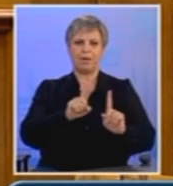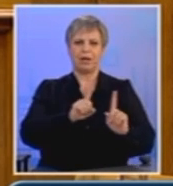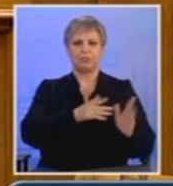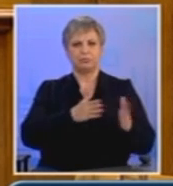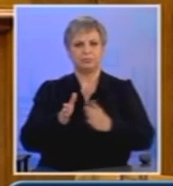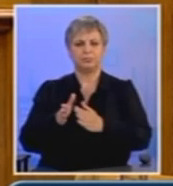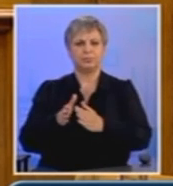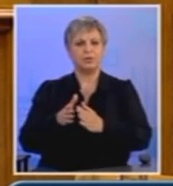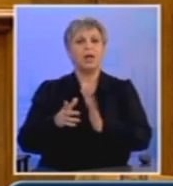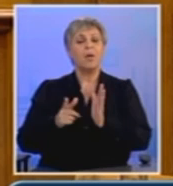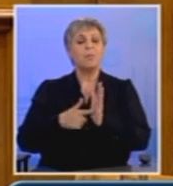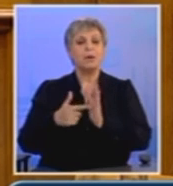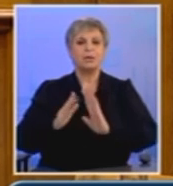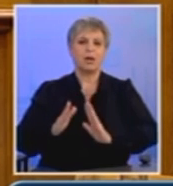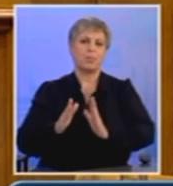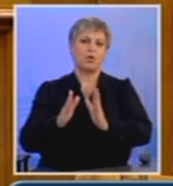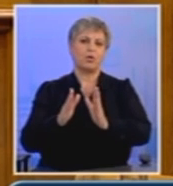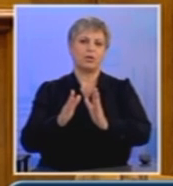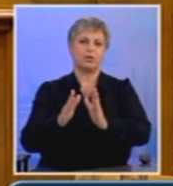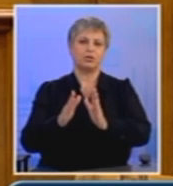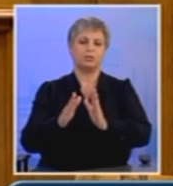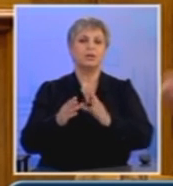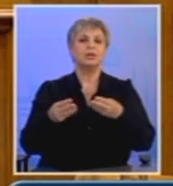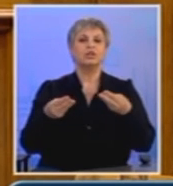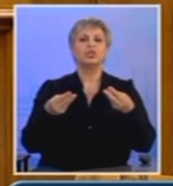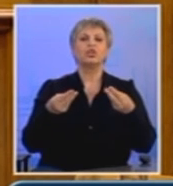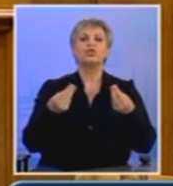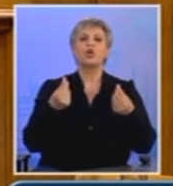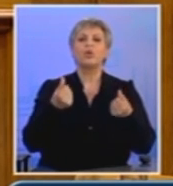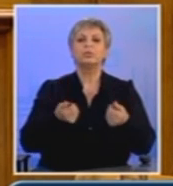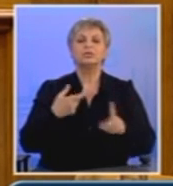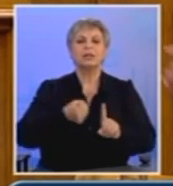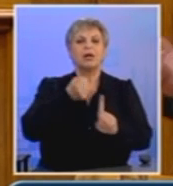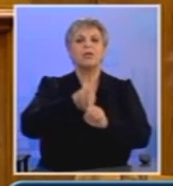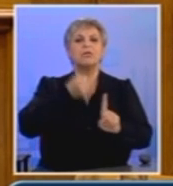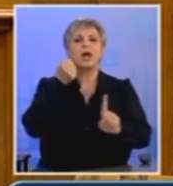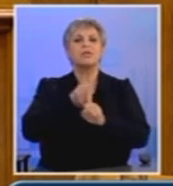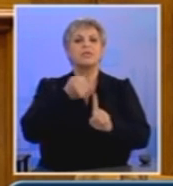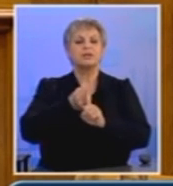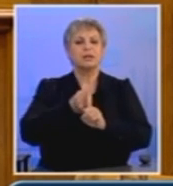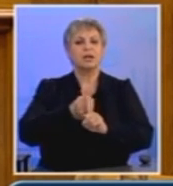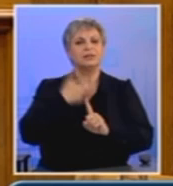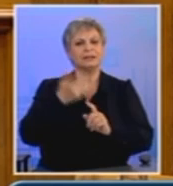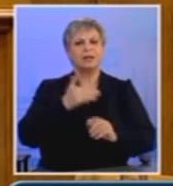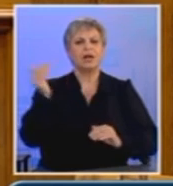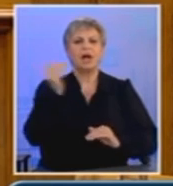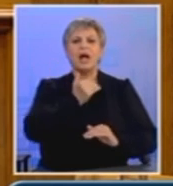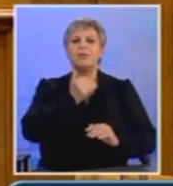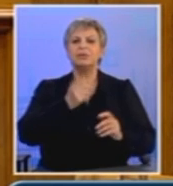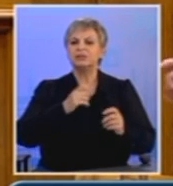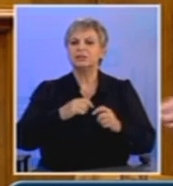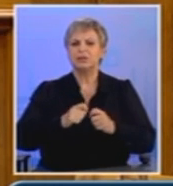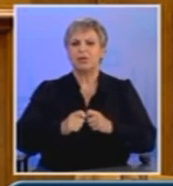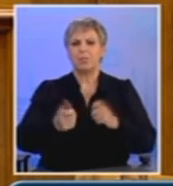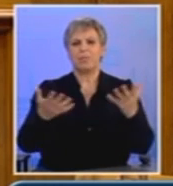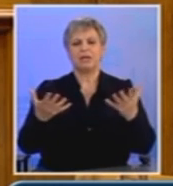προχωρήσουν στη βάση ετοιμάτων διεκδίκησης για άμεσα μέτρα ανακούφισης να